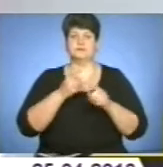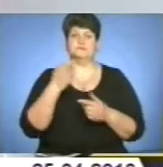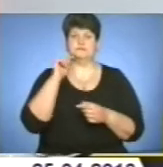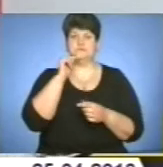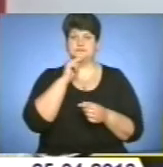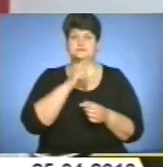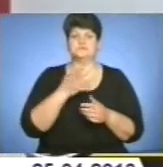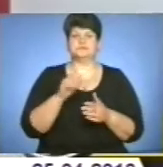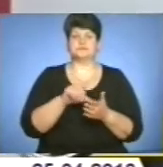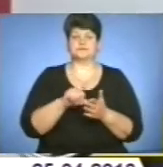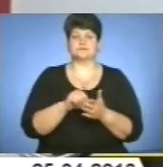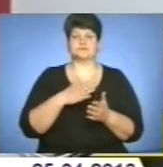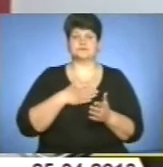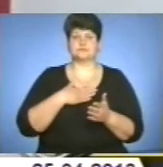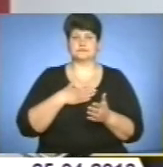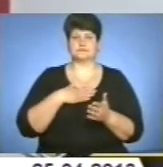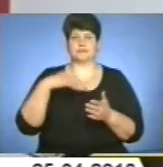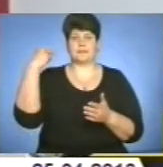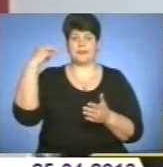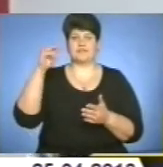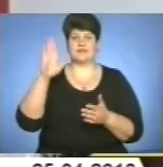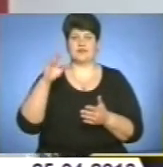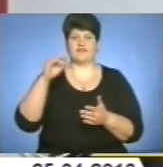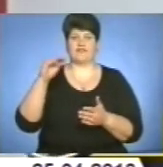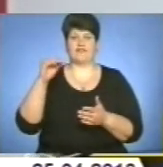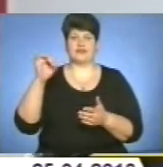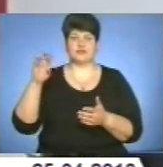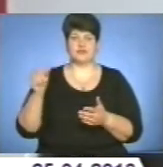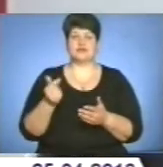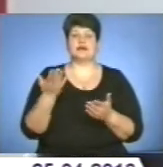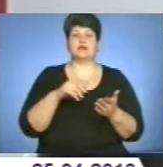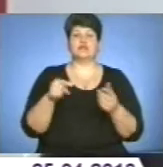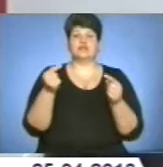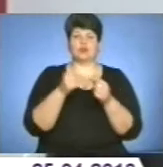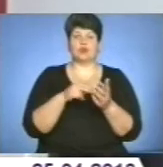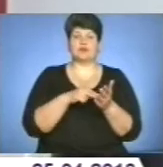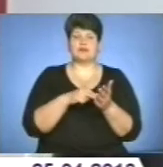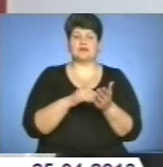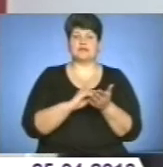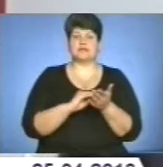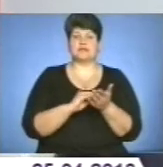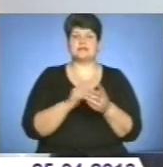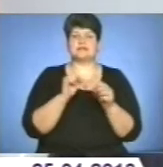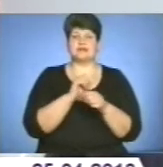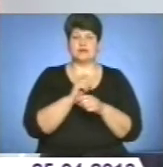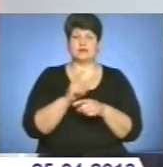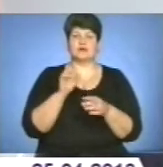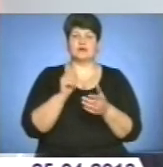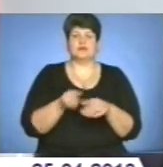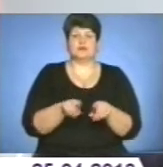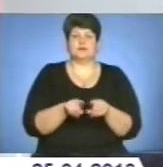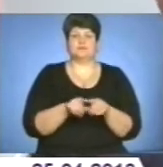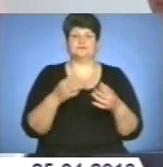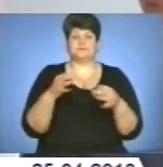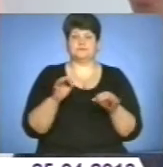участю президента нашої держави Віктора Федоровича, де початку поставлені завдання. Подібні дозвілі центри мають бути в кожному